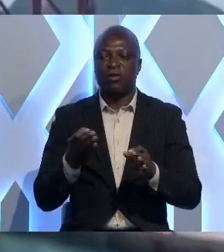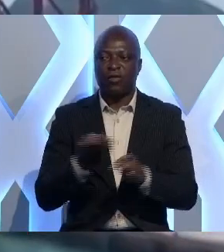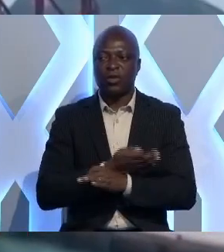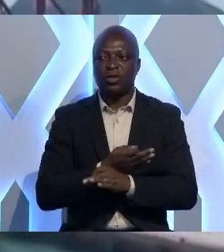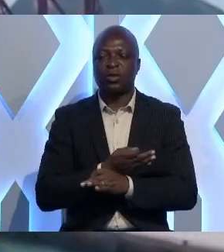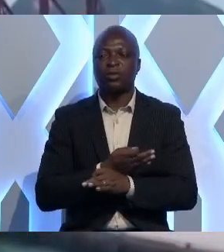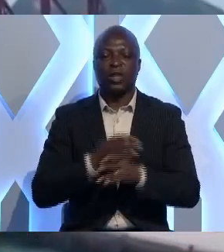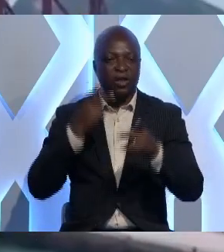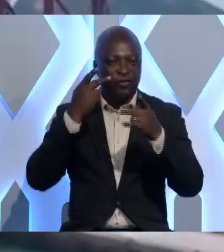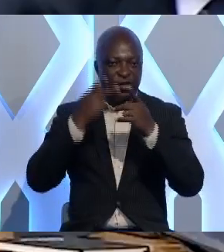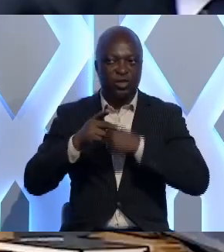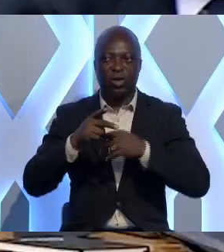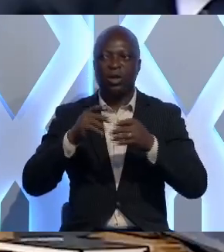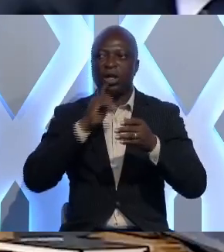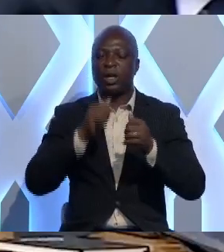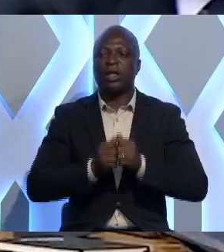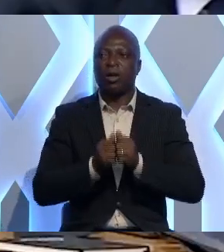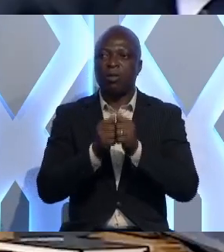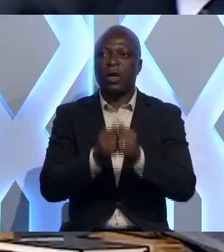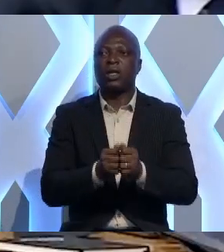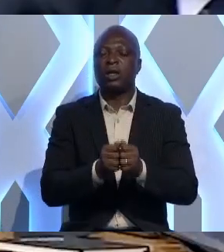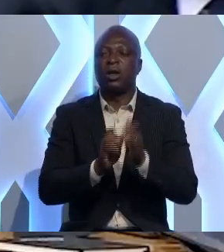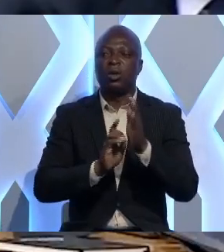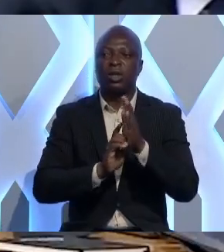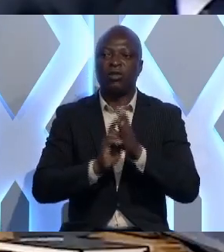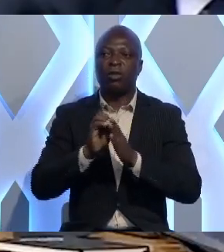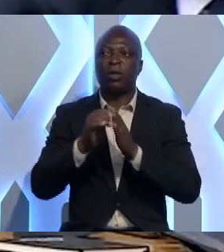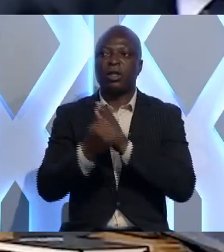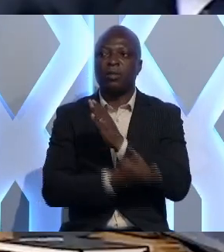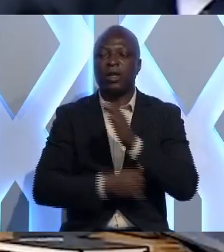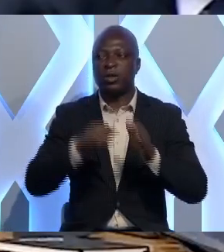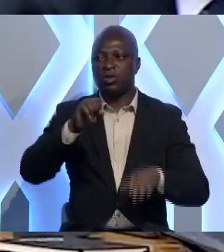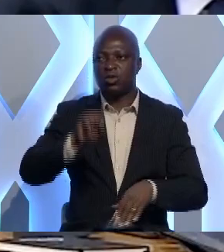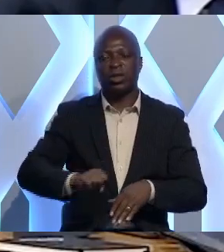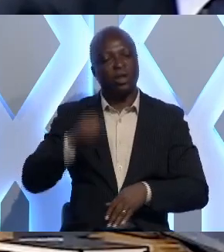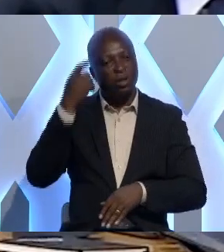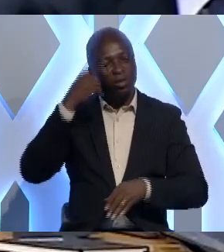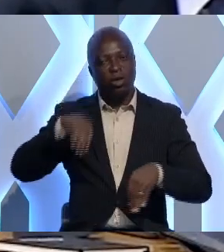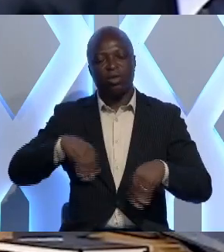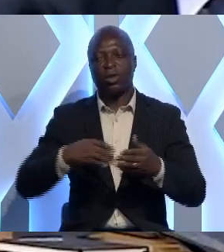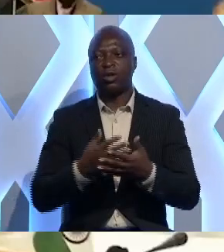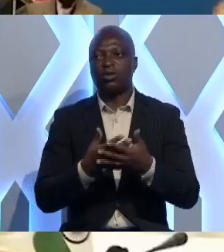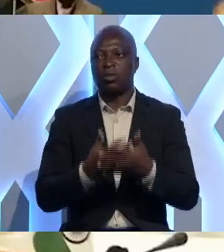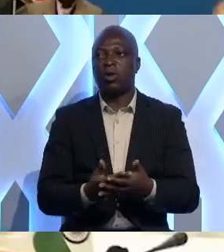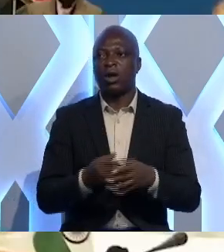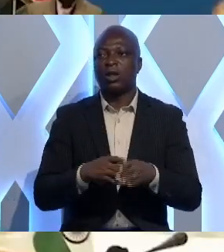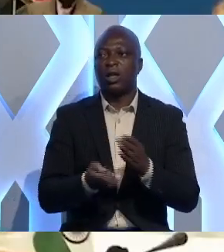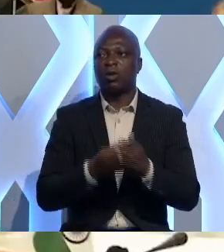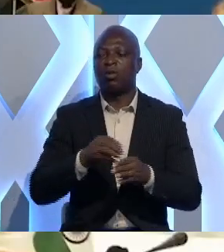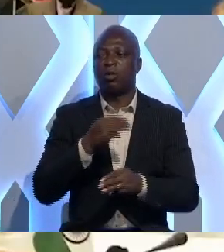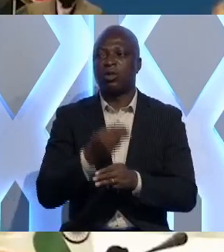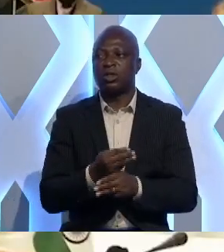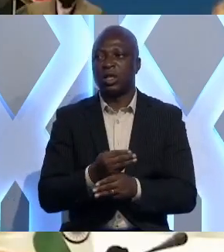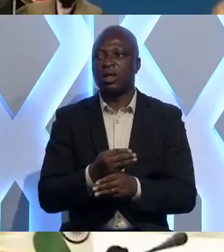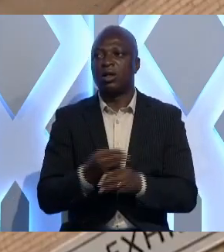'ailleurs, la vision des BRICS c'est d'accompagner le développement des pays du Sud pour leur donner du poids dans l'économie mondiale.